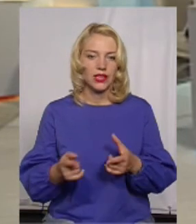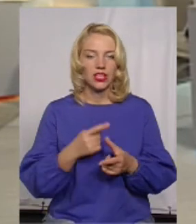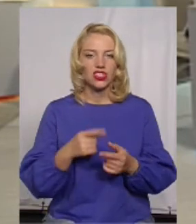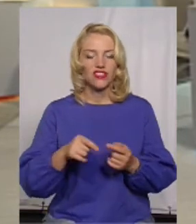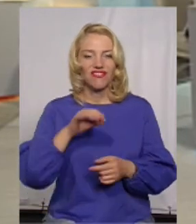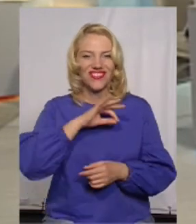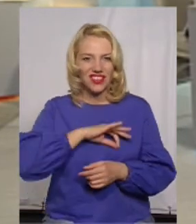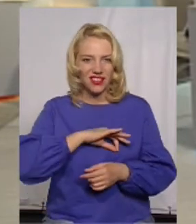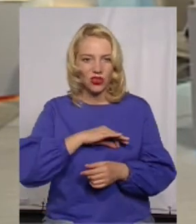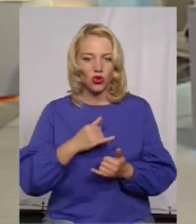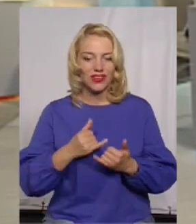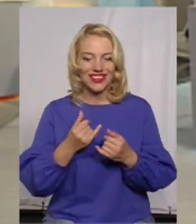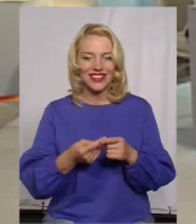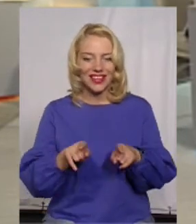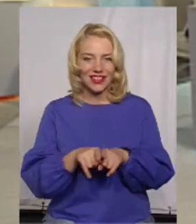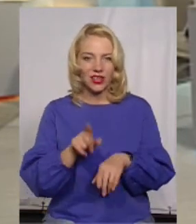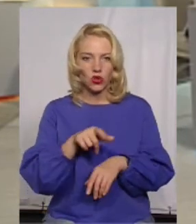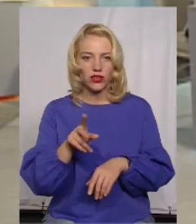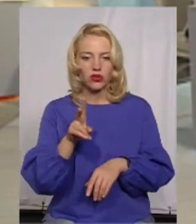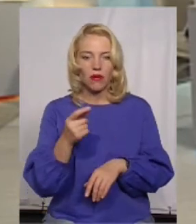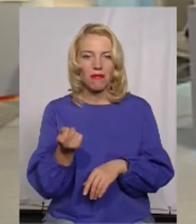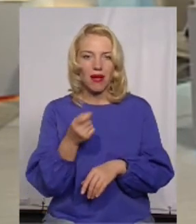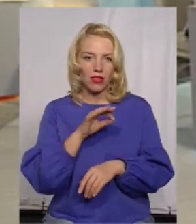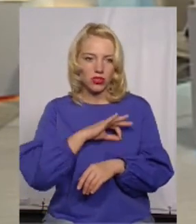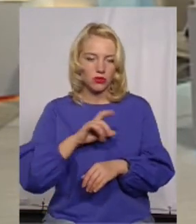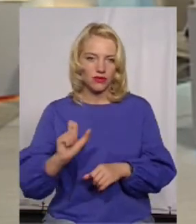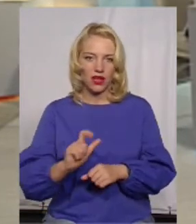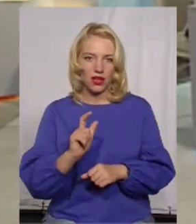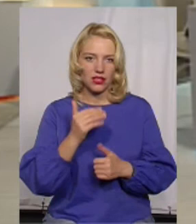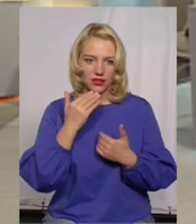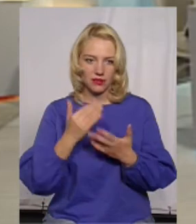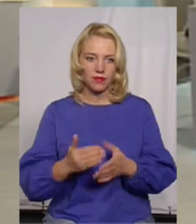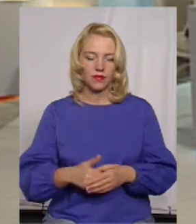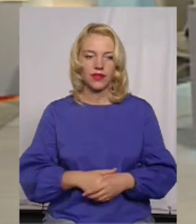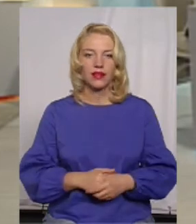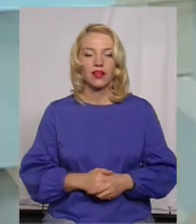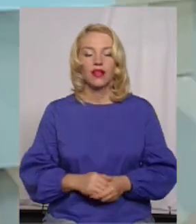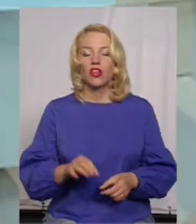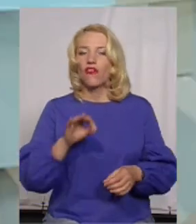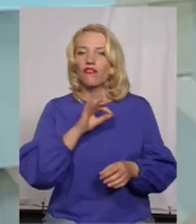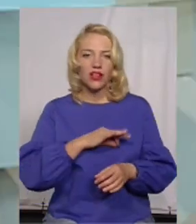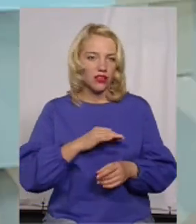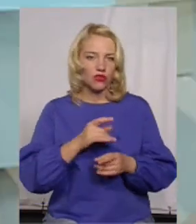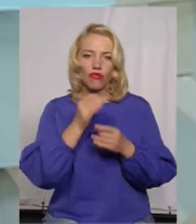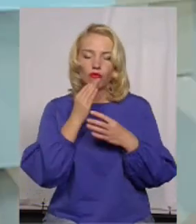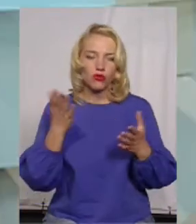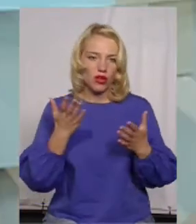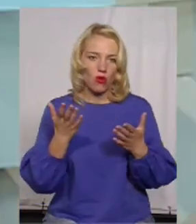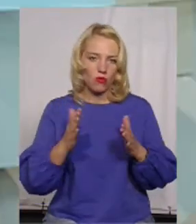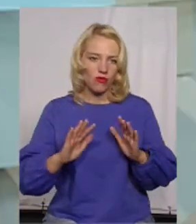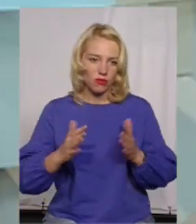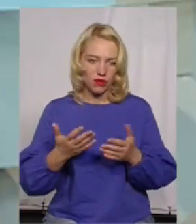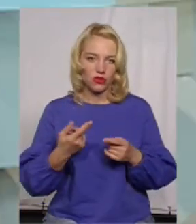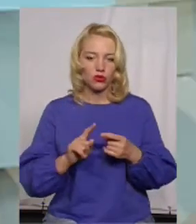Чи вигідно для оцих людей, які мало споживають, як ви вважаєте? Ну, вигідно в будь-якому випадку, тому що